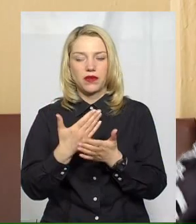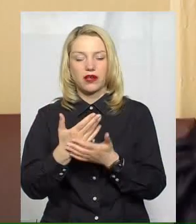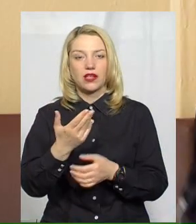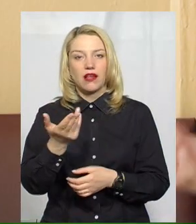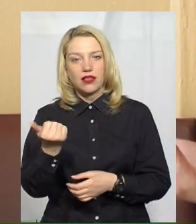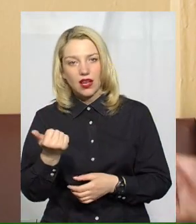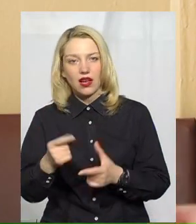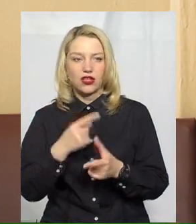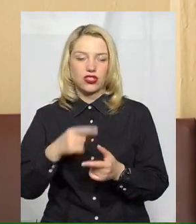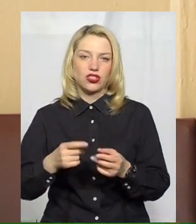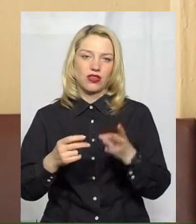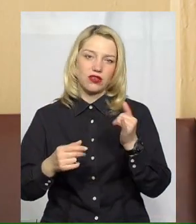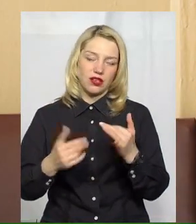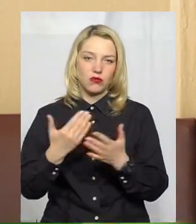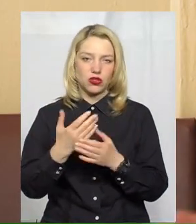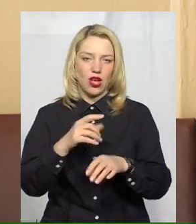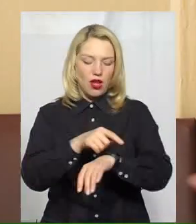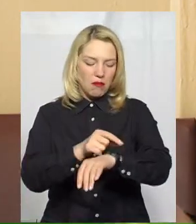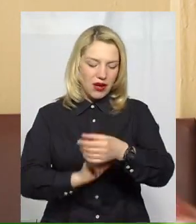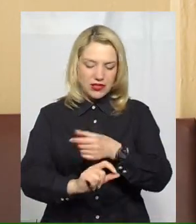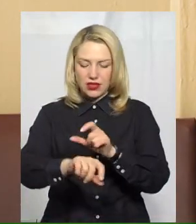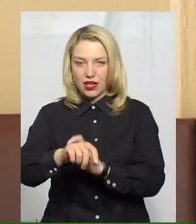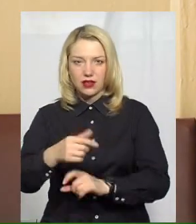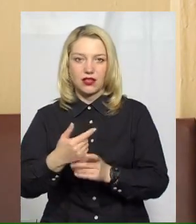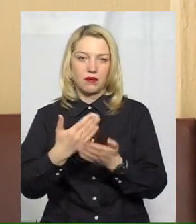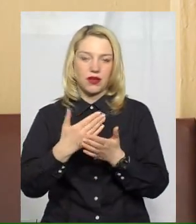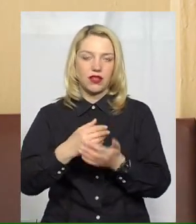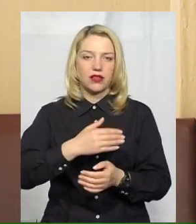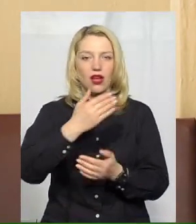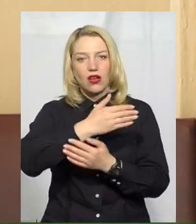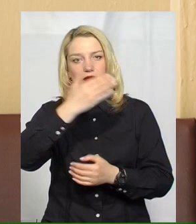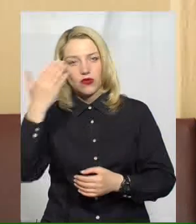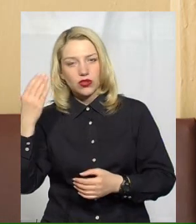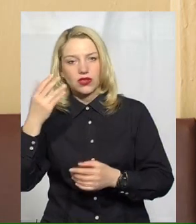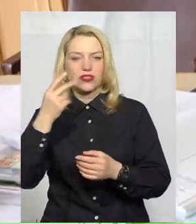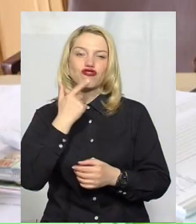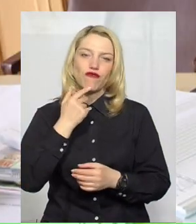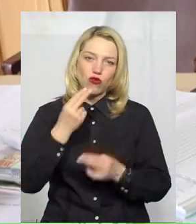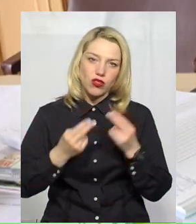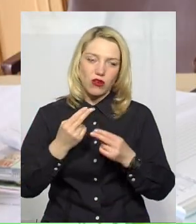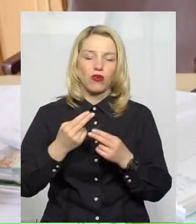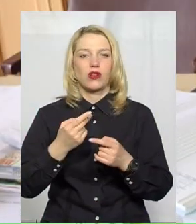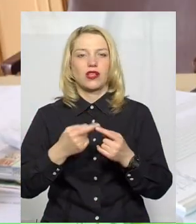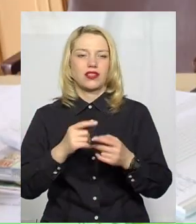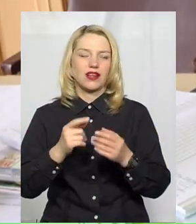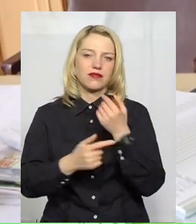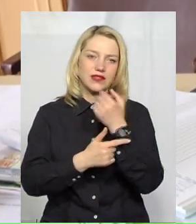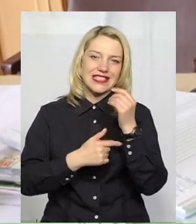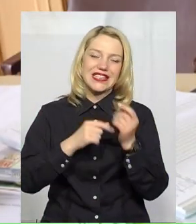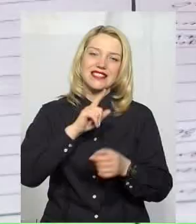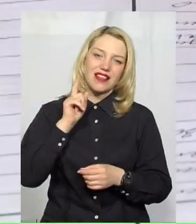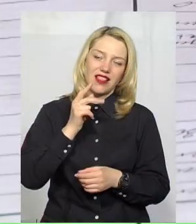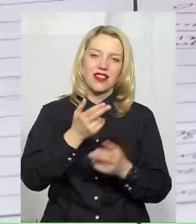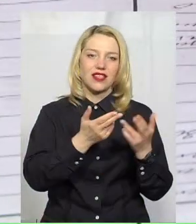Їй буде легше підняти ручку з червоним і зеленим, який кожен кольор означає відповідь. Діана Вознюк додає, під час